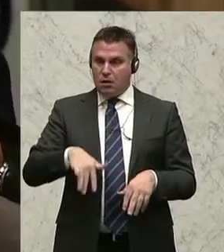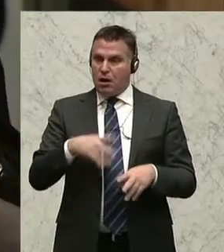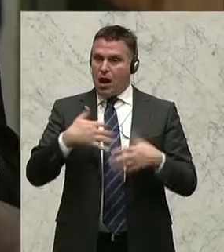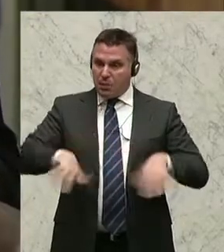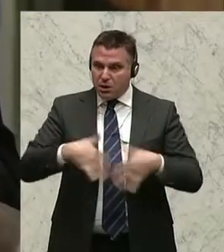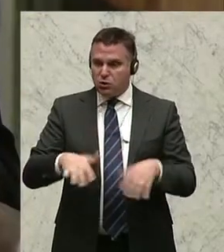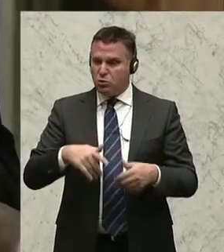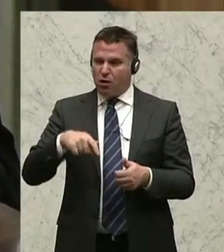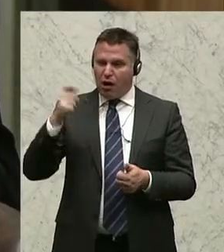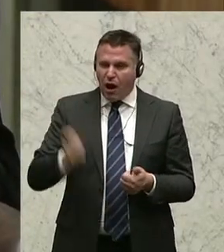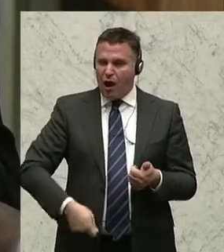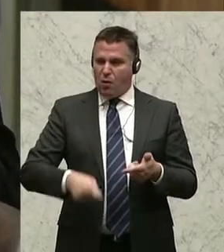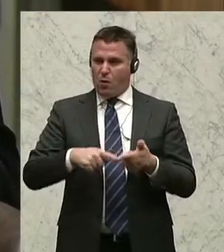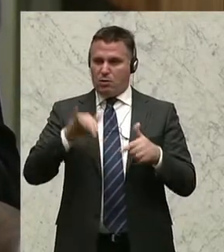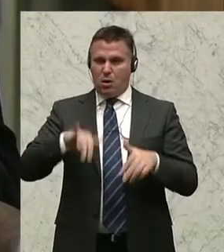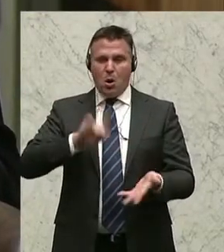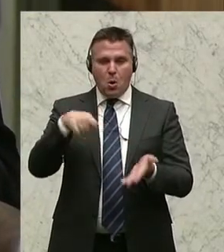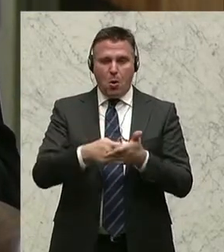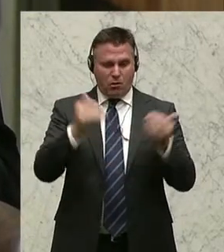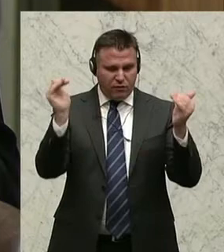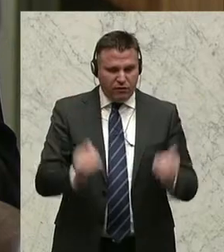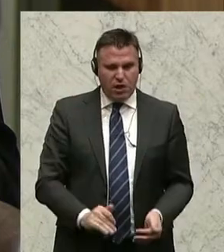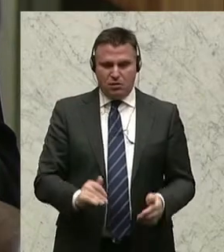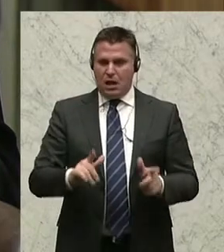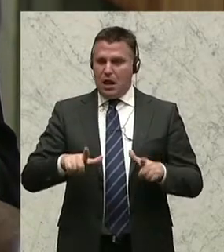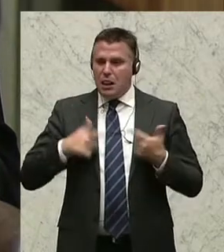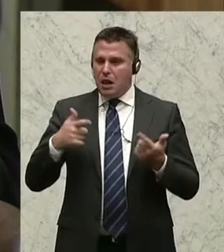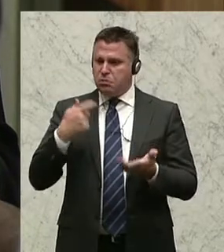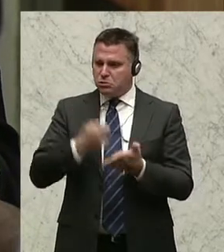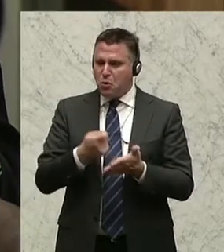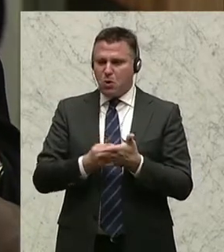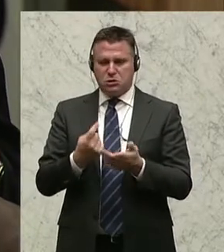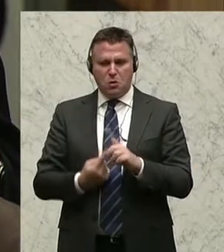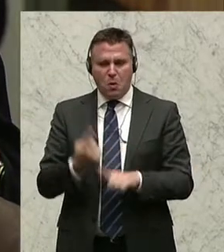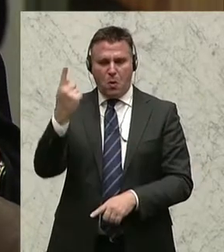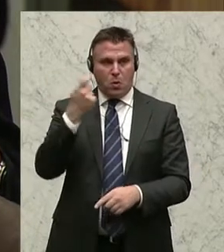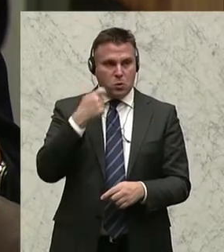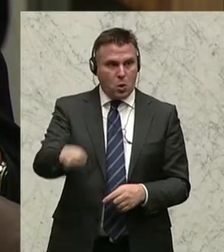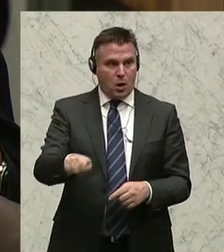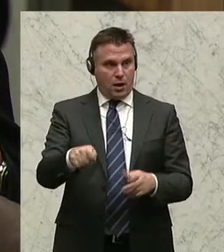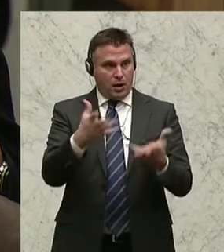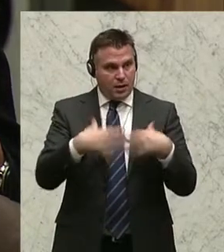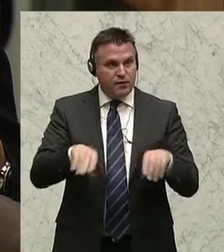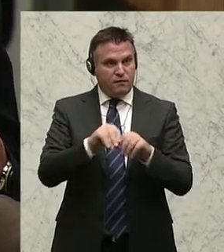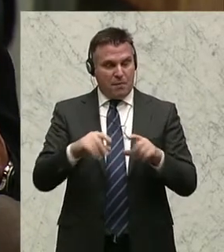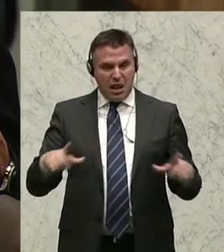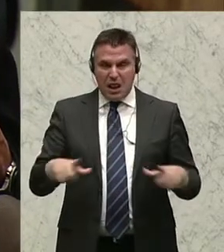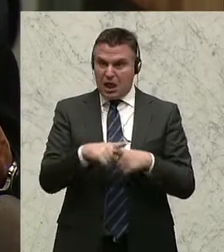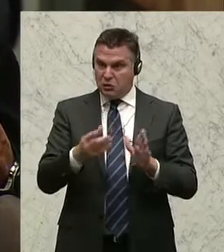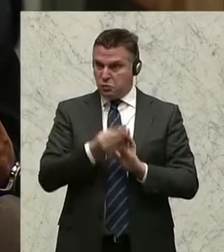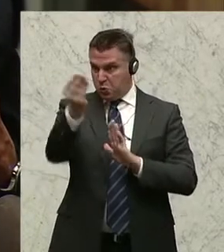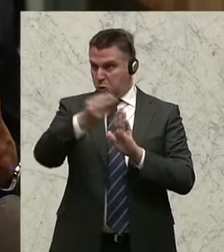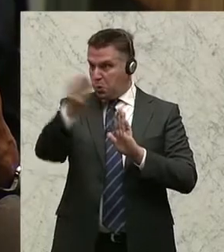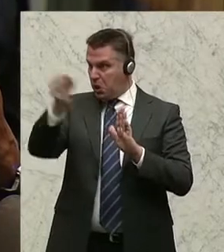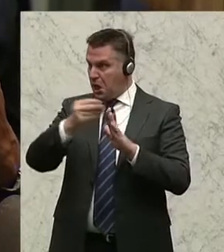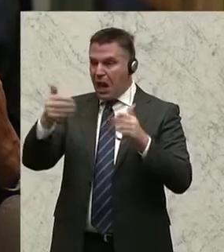Rekordarbeitslosigkeit, sinkende Reallöhne, steigende Lebenshaltungskosten, die Familienleistungen, die ins Ausland fließen,